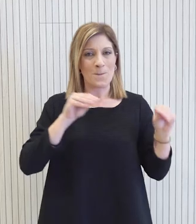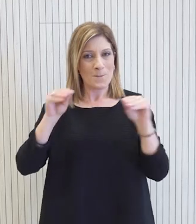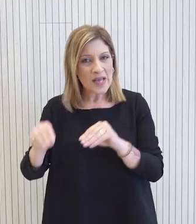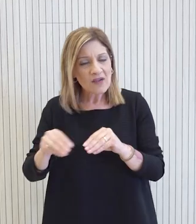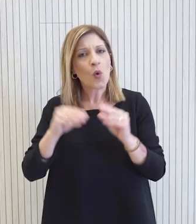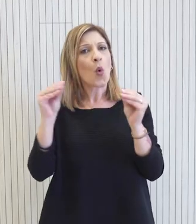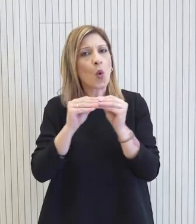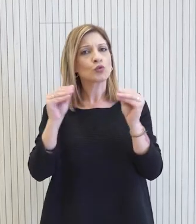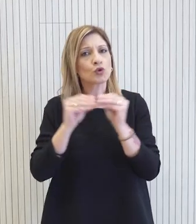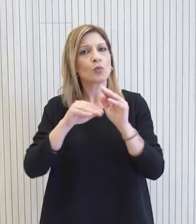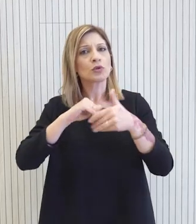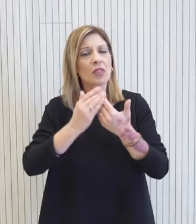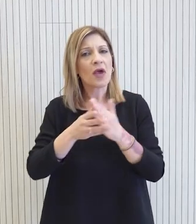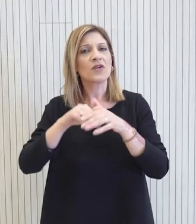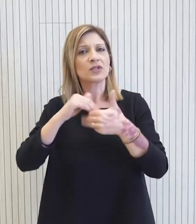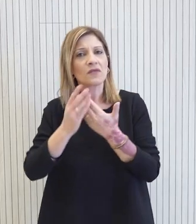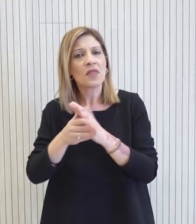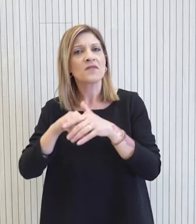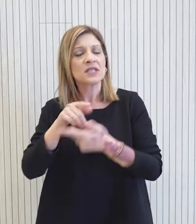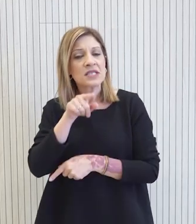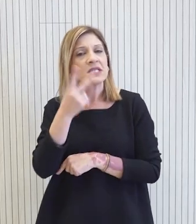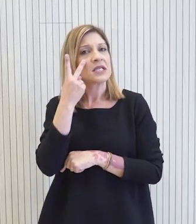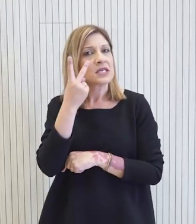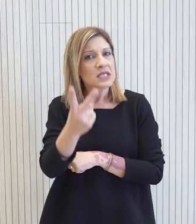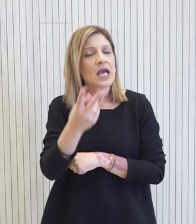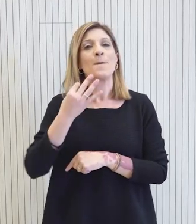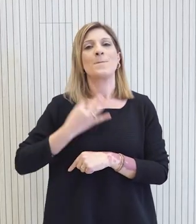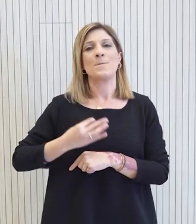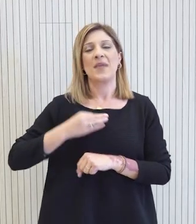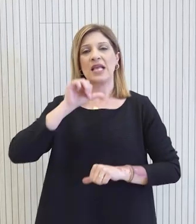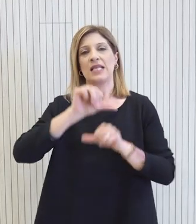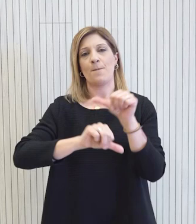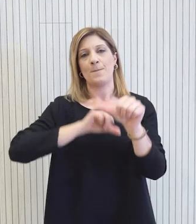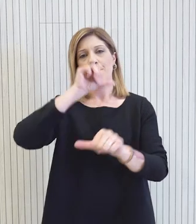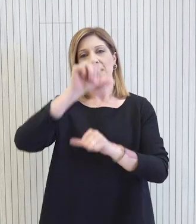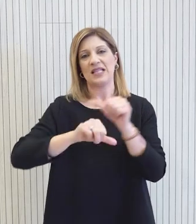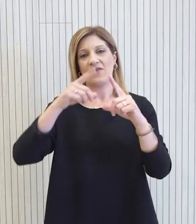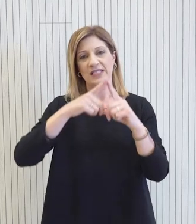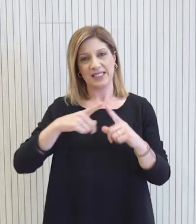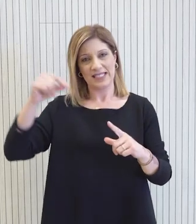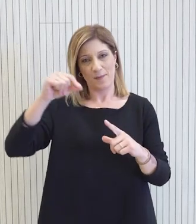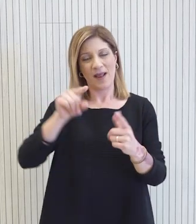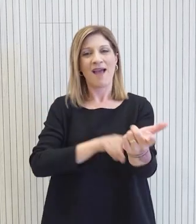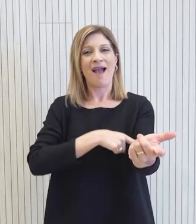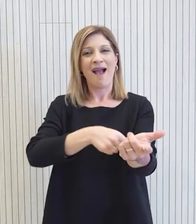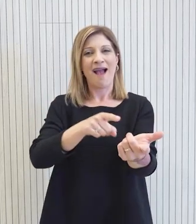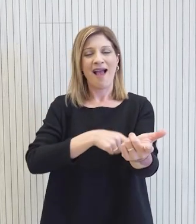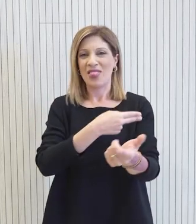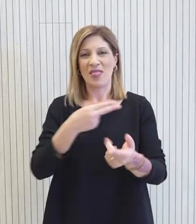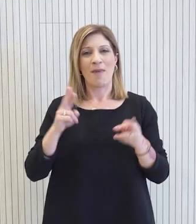και Έργων είναι έμπραξη απόδειξη της εφικτής επιτάχυνσης της πράσινης μετάβασης της χώρας μας και ιδιαίτερα στην ηλεκτροκίνηση.